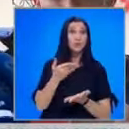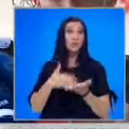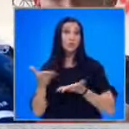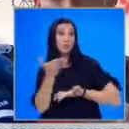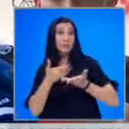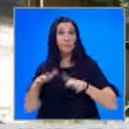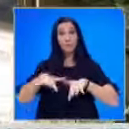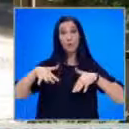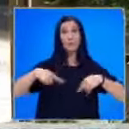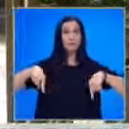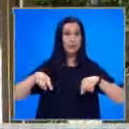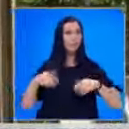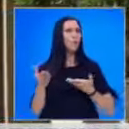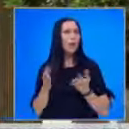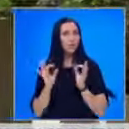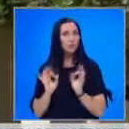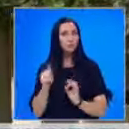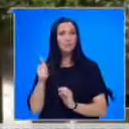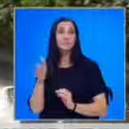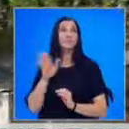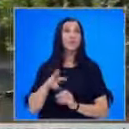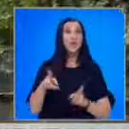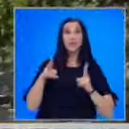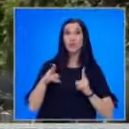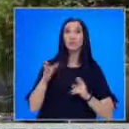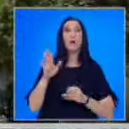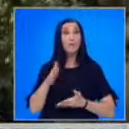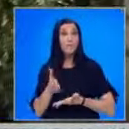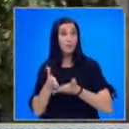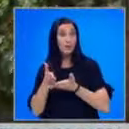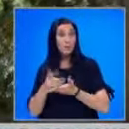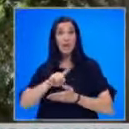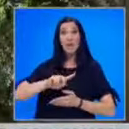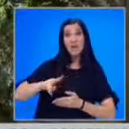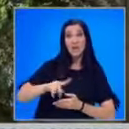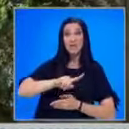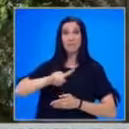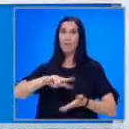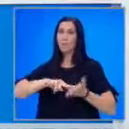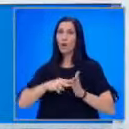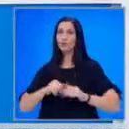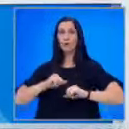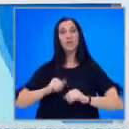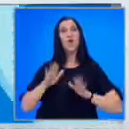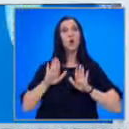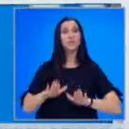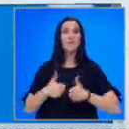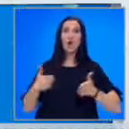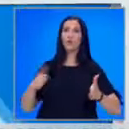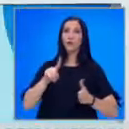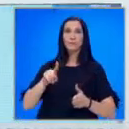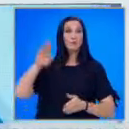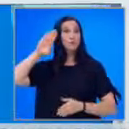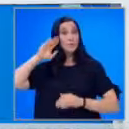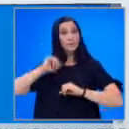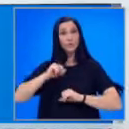парламентарната зала. Кога точно БСП ще реши подкрепя или не проекто кабинета, остава отворен въпрос. Служебният кабинет